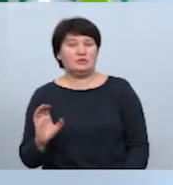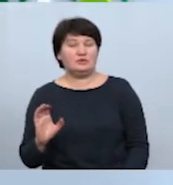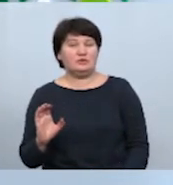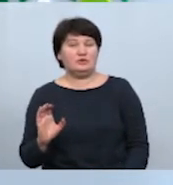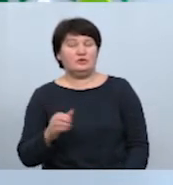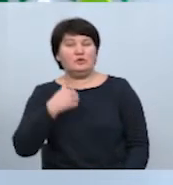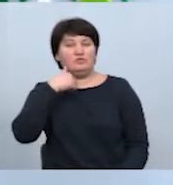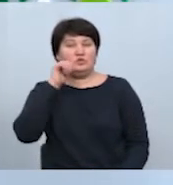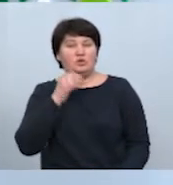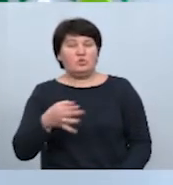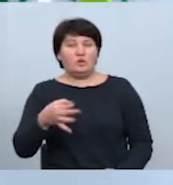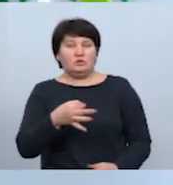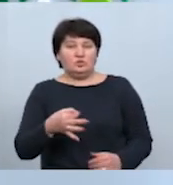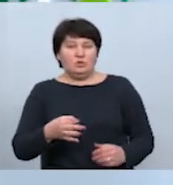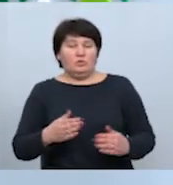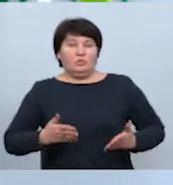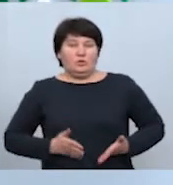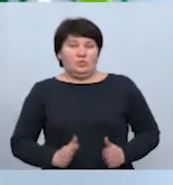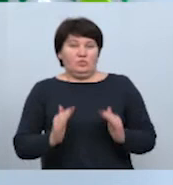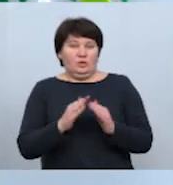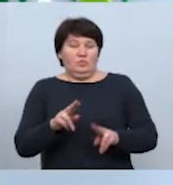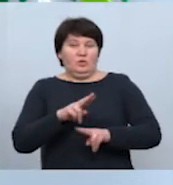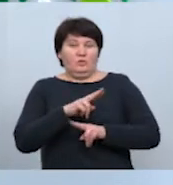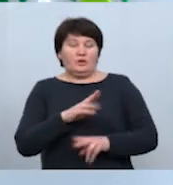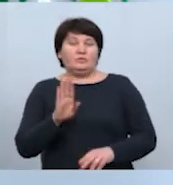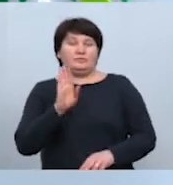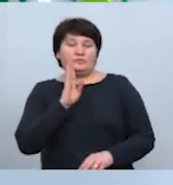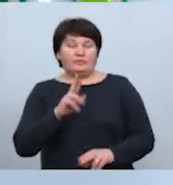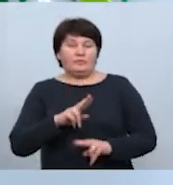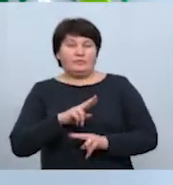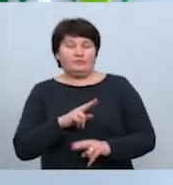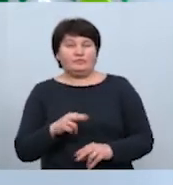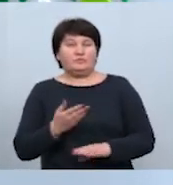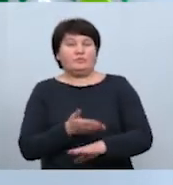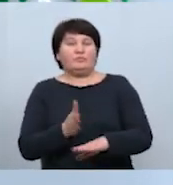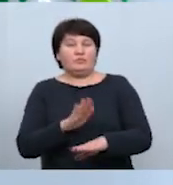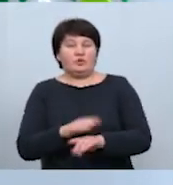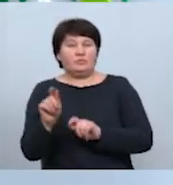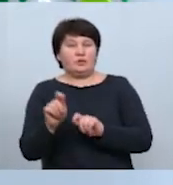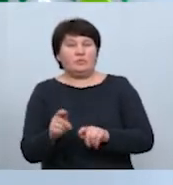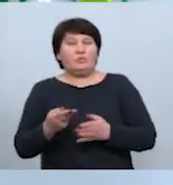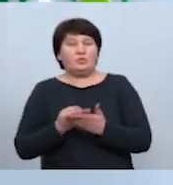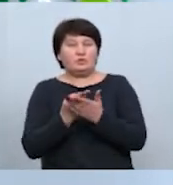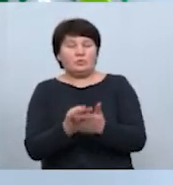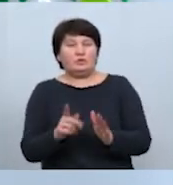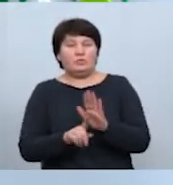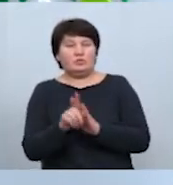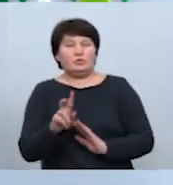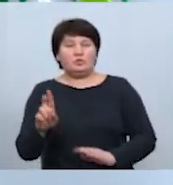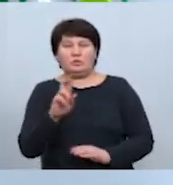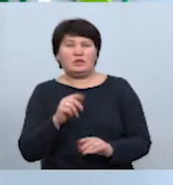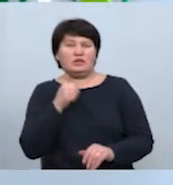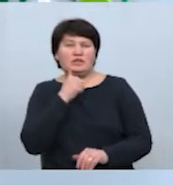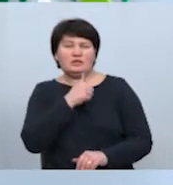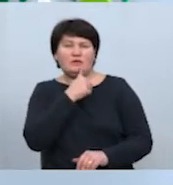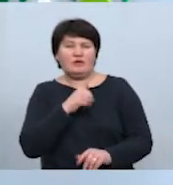Вчора в обласному перинатальному центрі померла породілля, яка приїхала з Польщі. Жінка поступила на планове лікування на початку березня і не зізнавалася,